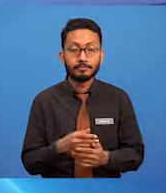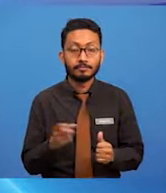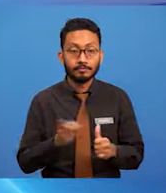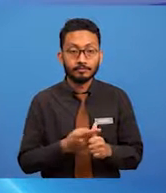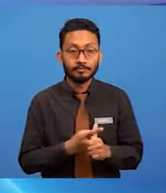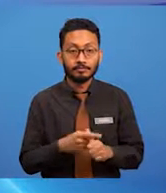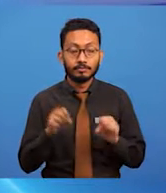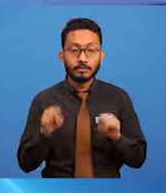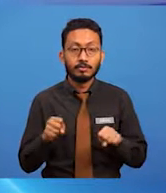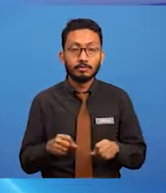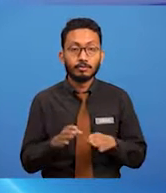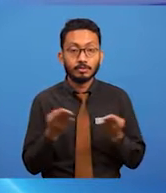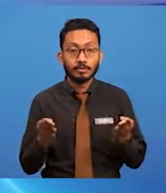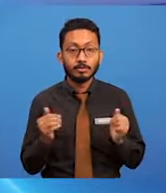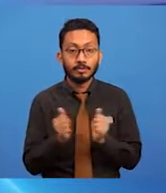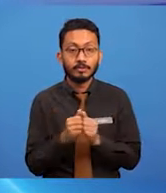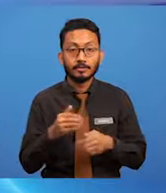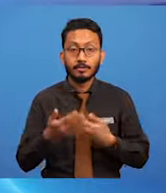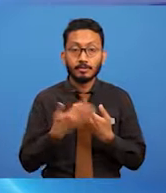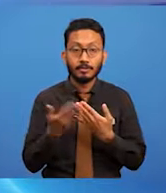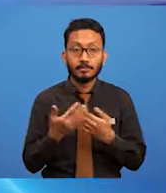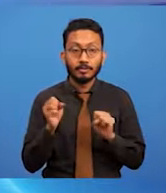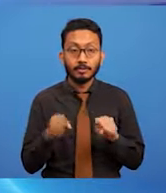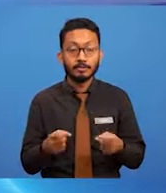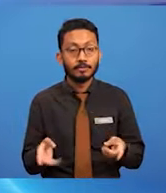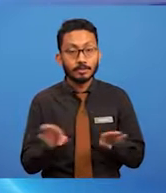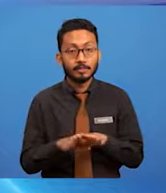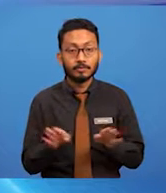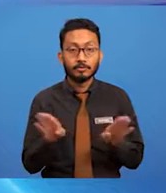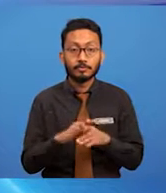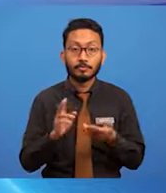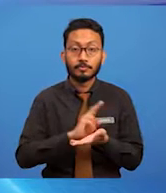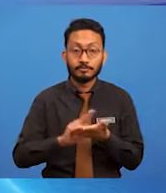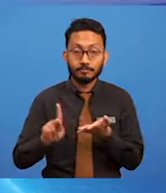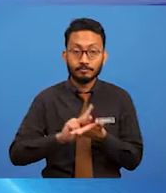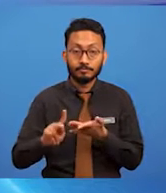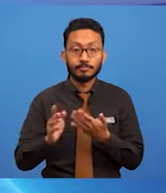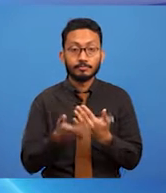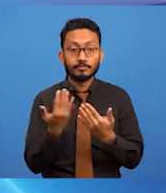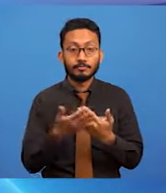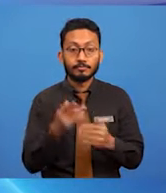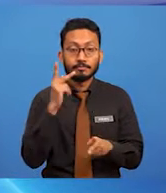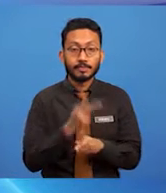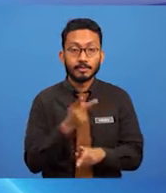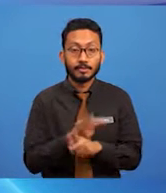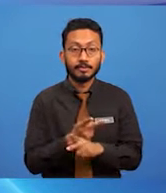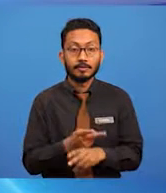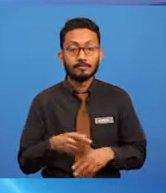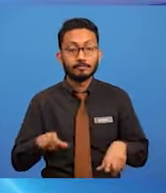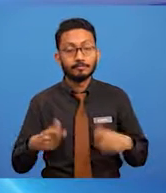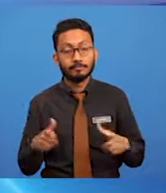dengan mudah, boleh ditutup dengan kemas, memudahkan penyimpanan dan sebagainya.